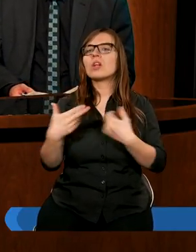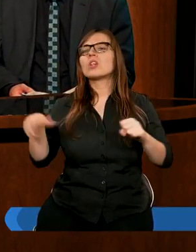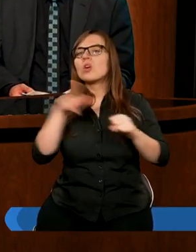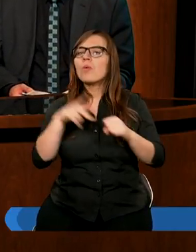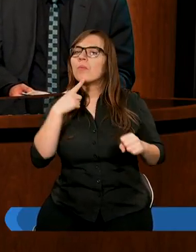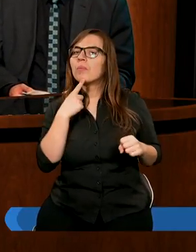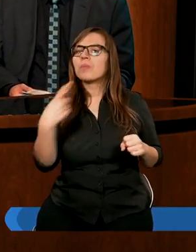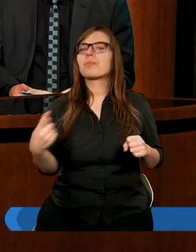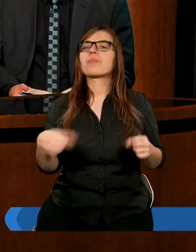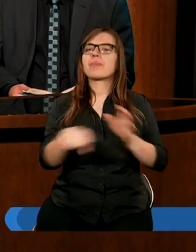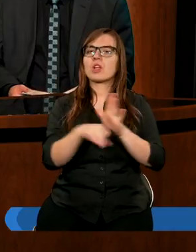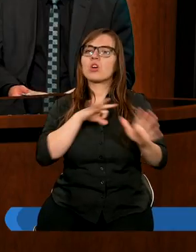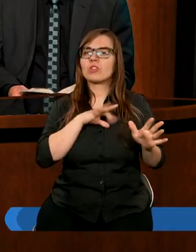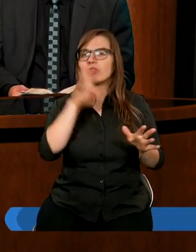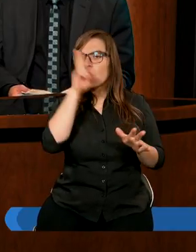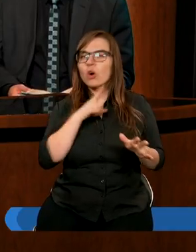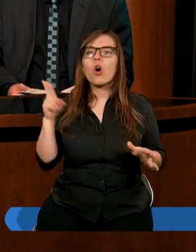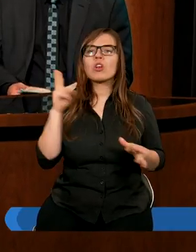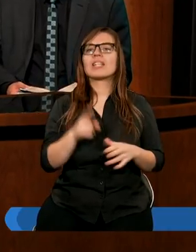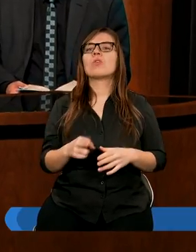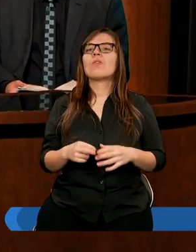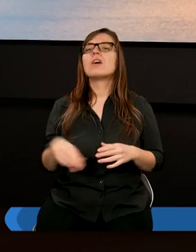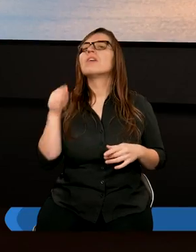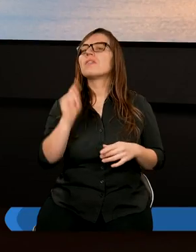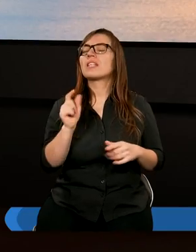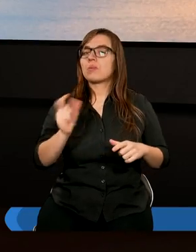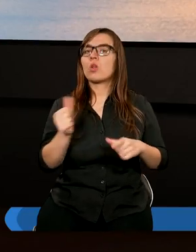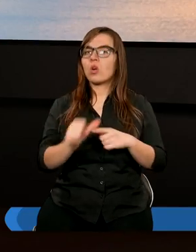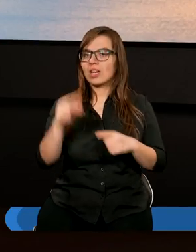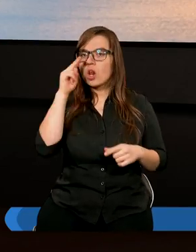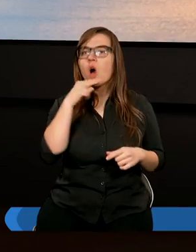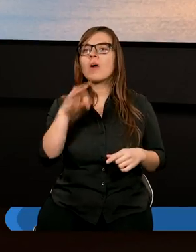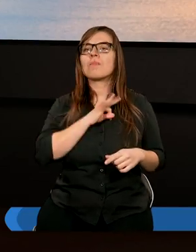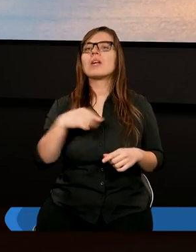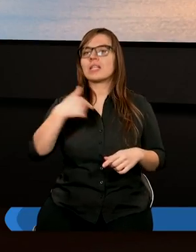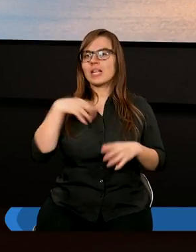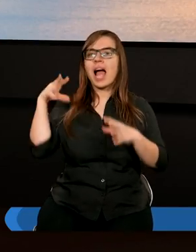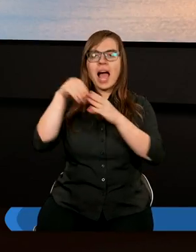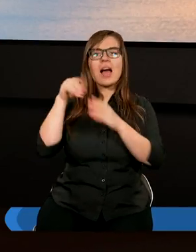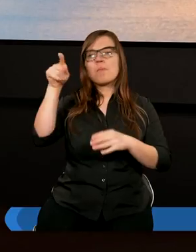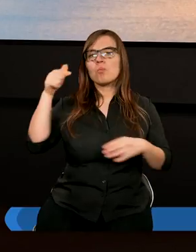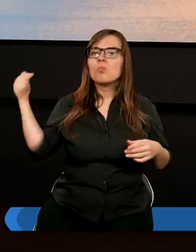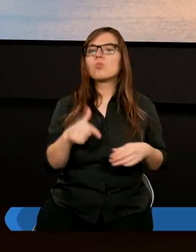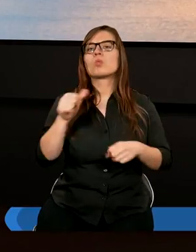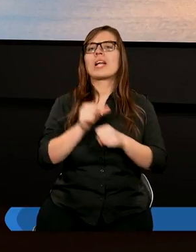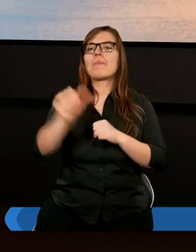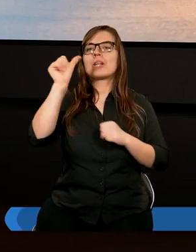który powiedział do swoich rodziców, w tym, co jest Ojca mego, ja być muszę.